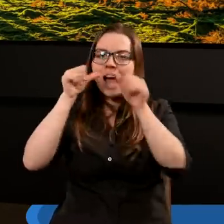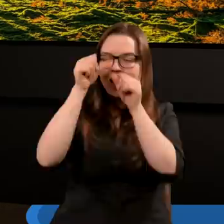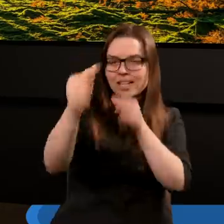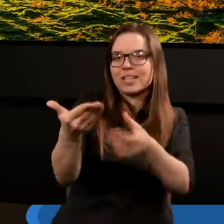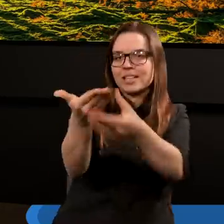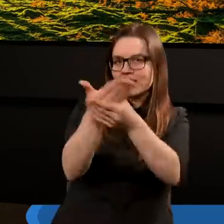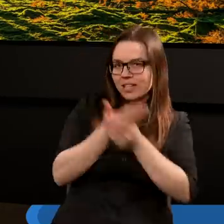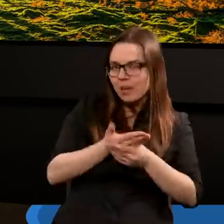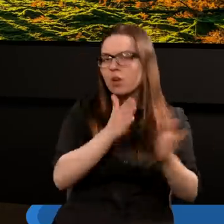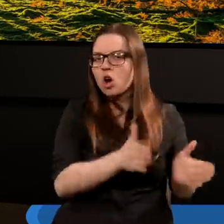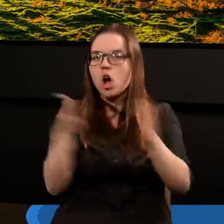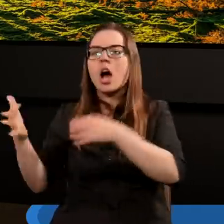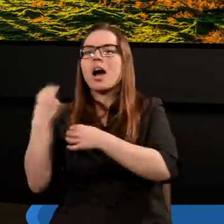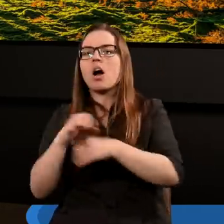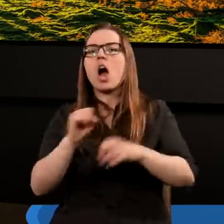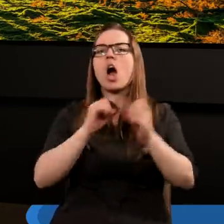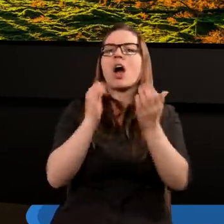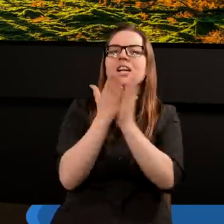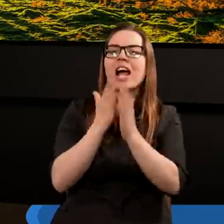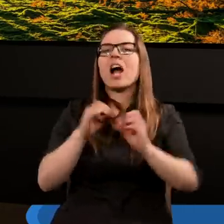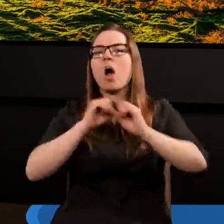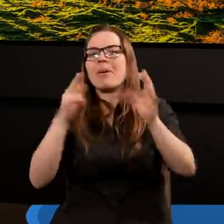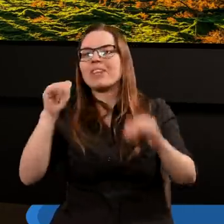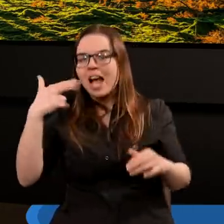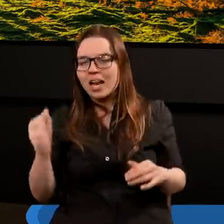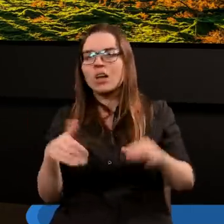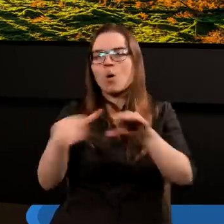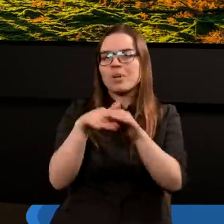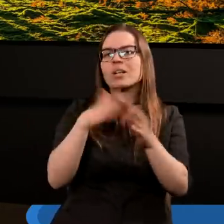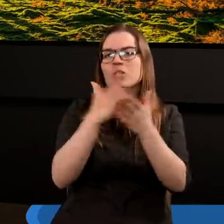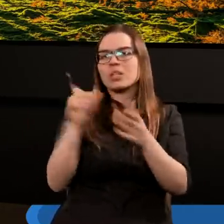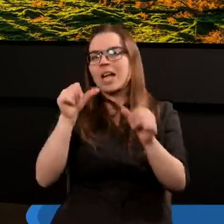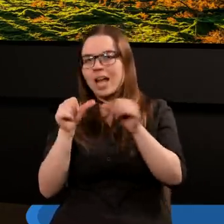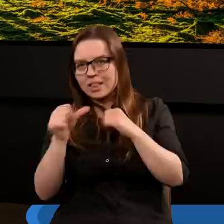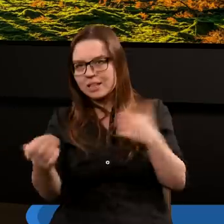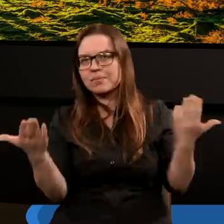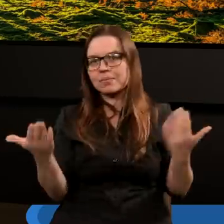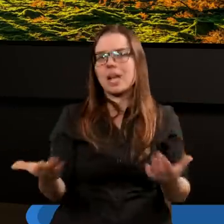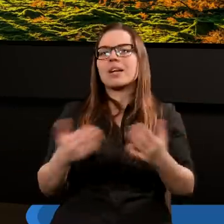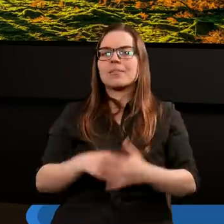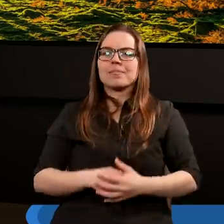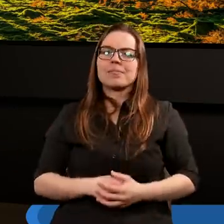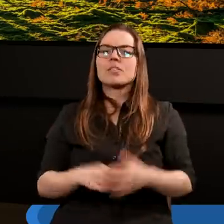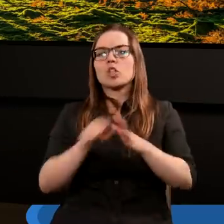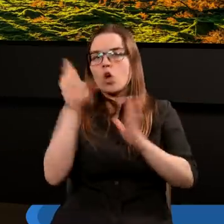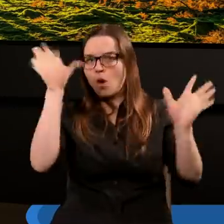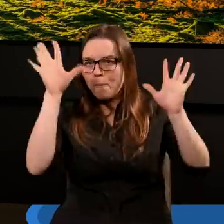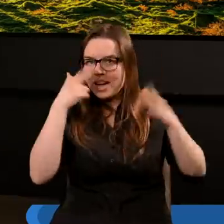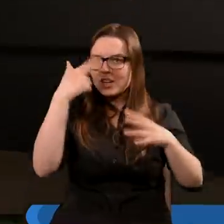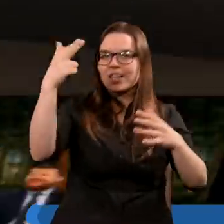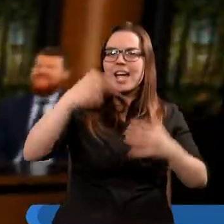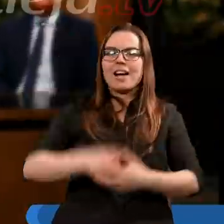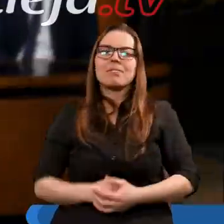kolejne studium z Księgi Apokalipsy, które odbędzie się już za tydzień. Do zobaczenia.